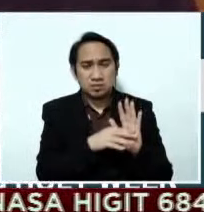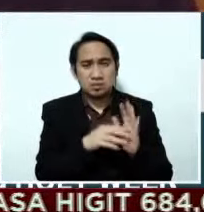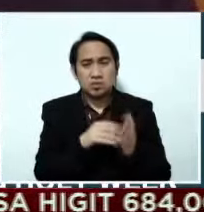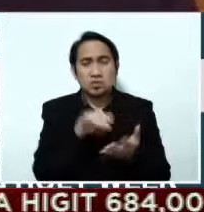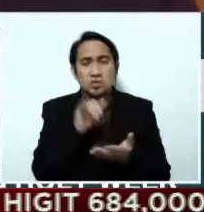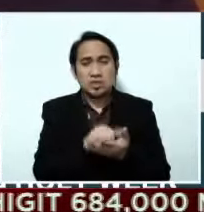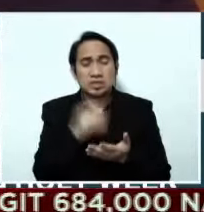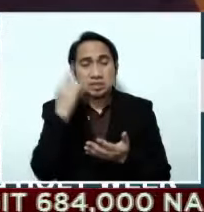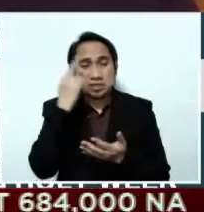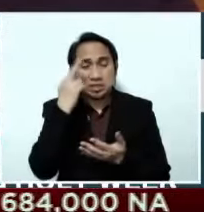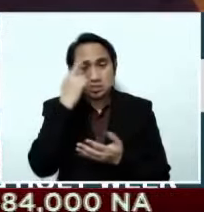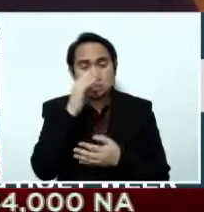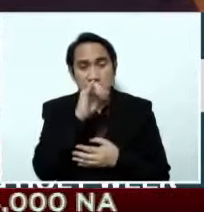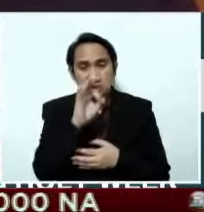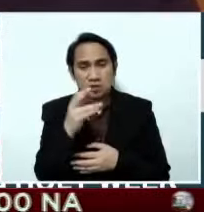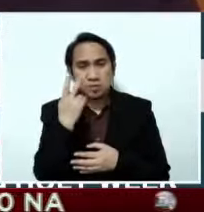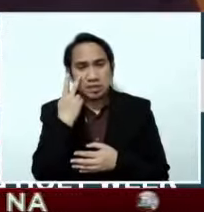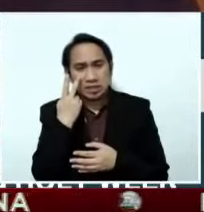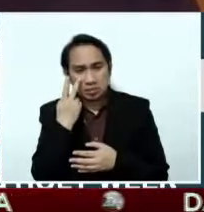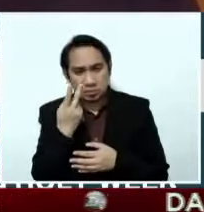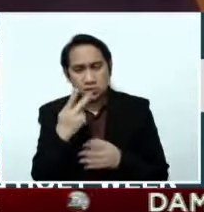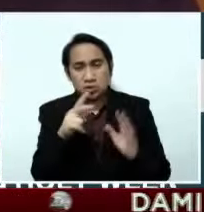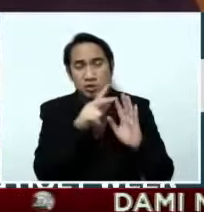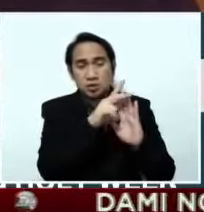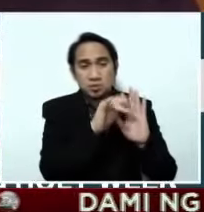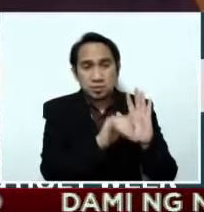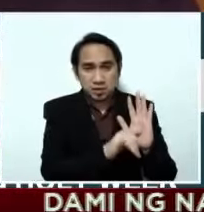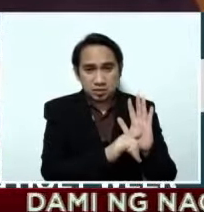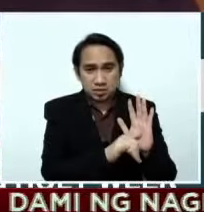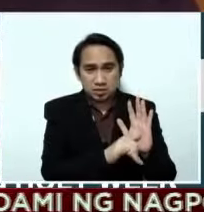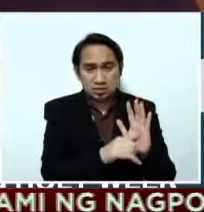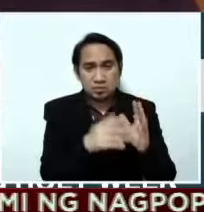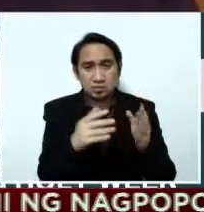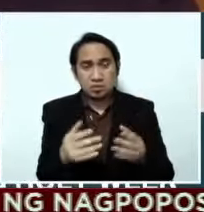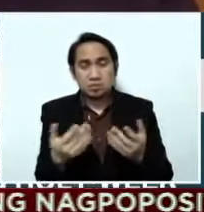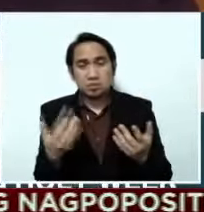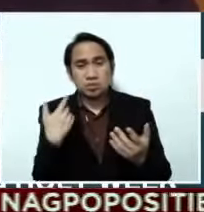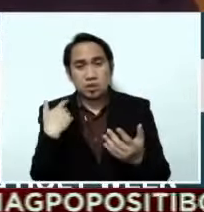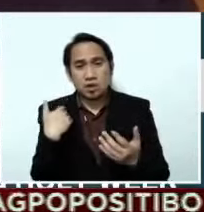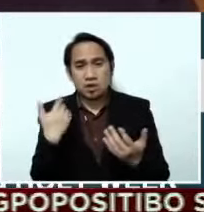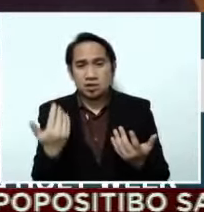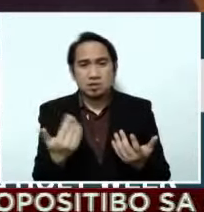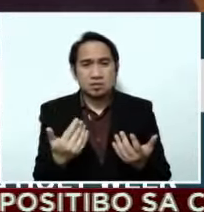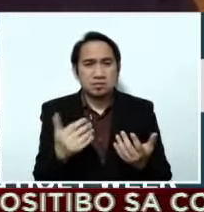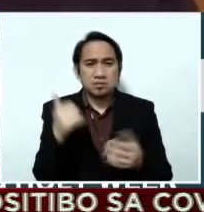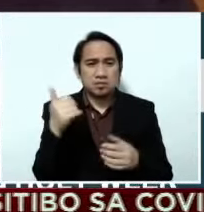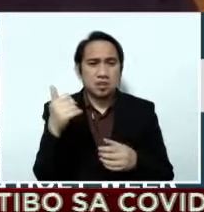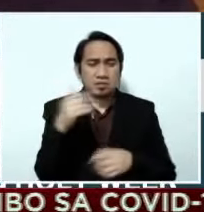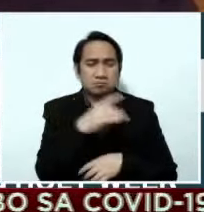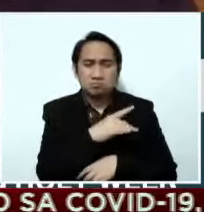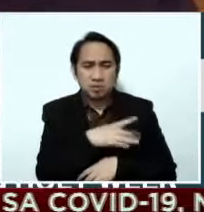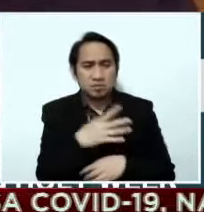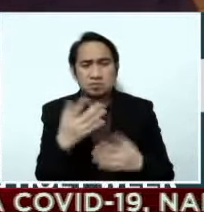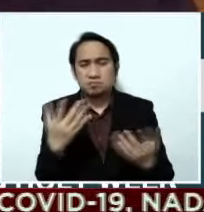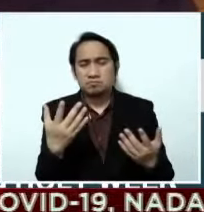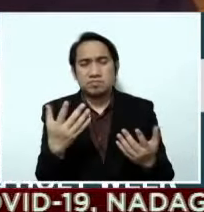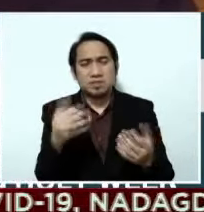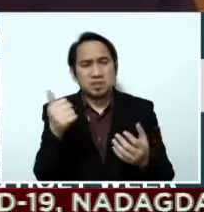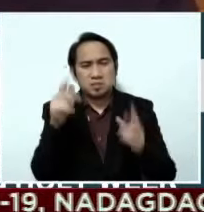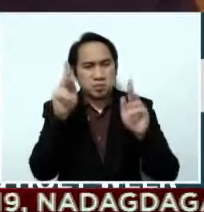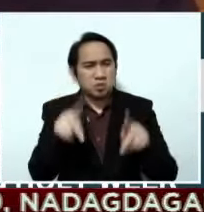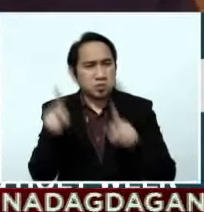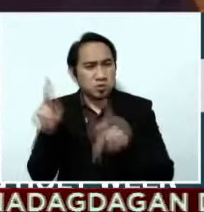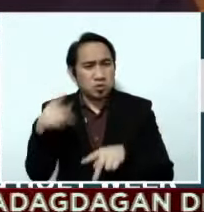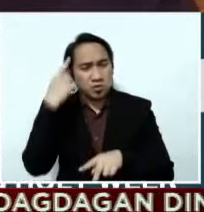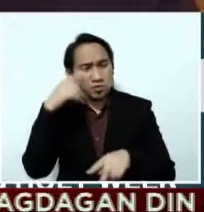kasi kung titignan mo yung policy, magbibigay ka nga ng 10 persons sa baptism, sa wedding, funeral masses, may 10 persons.